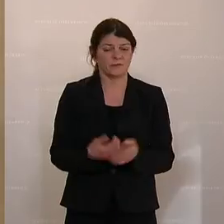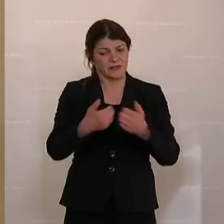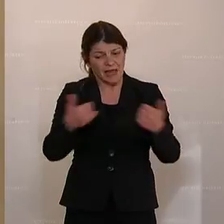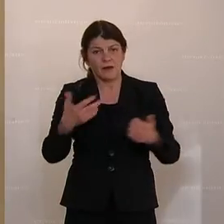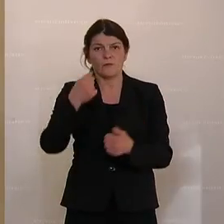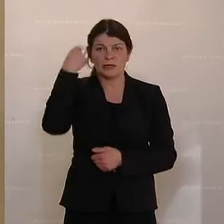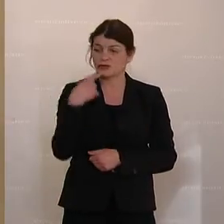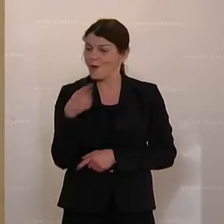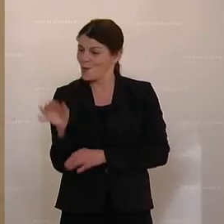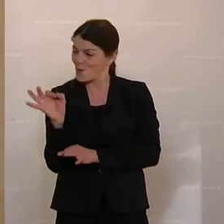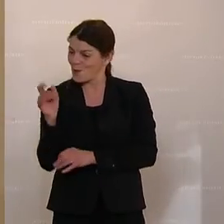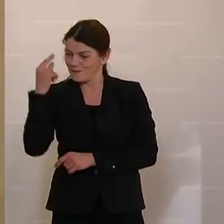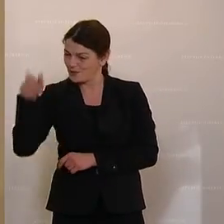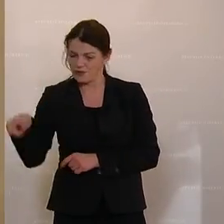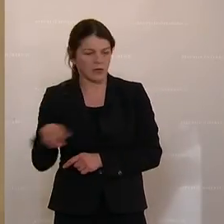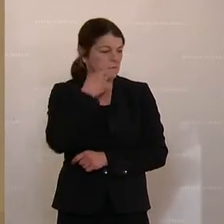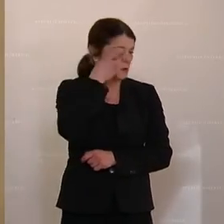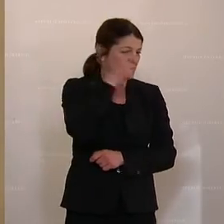in Gut und Böse in unserem Land.